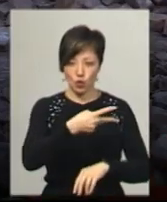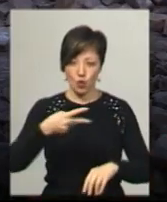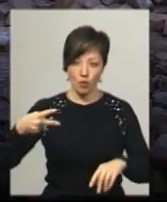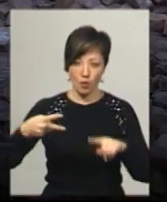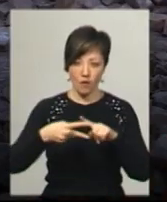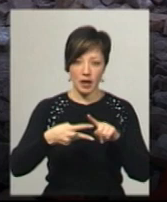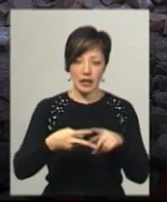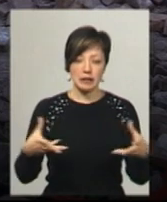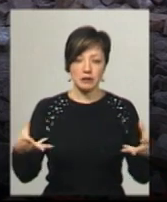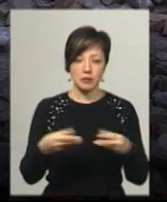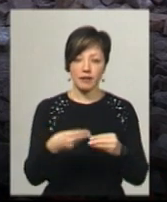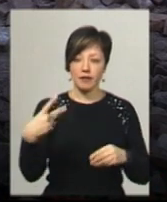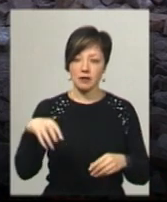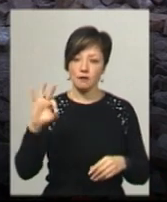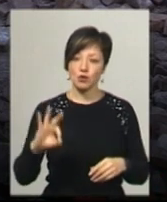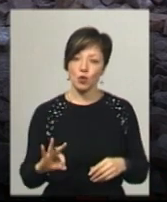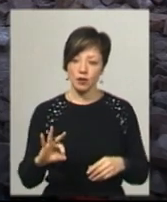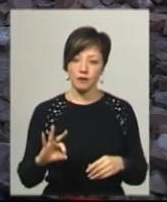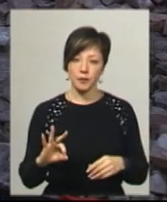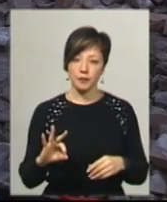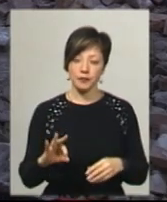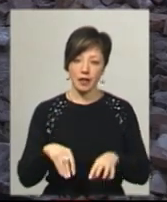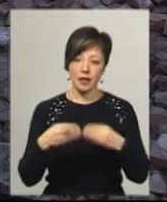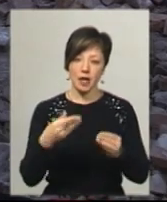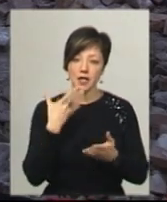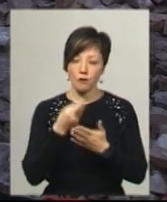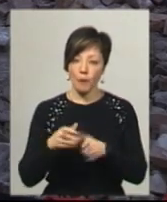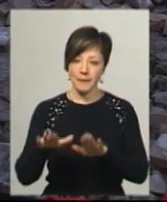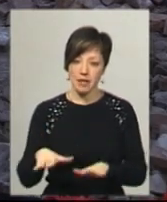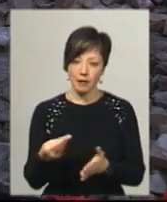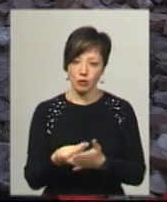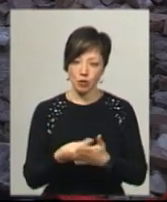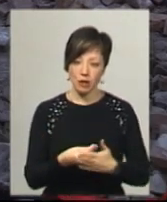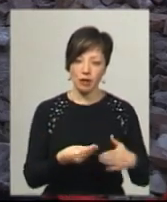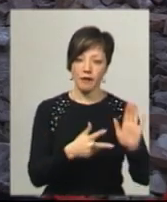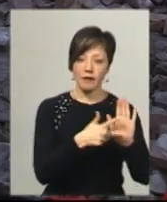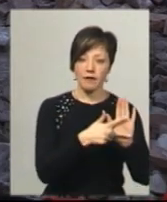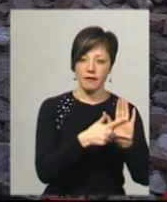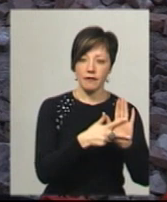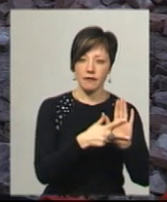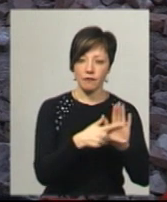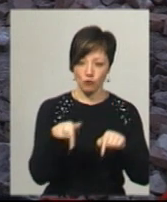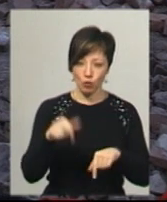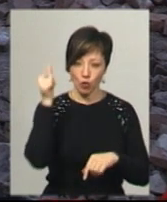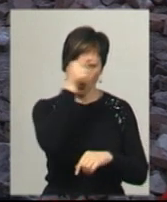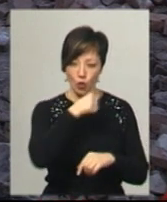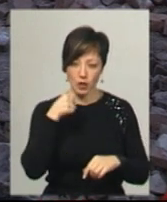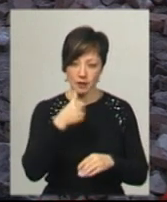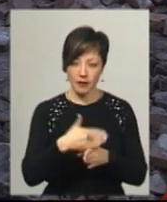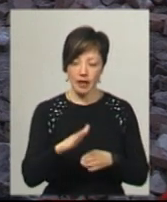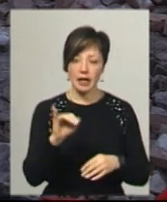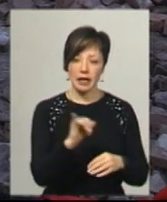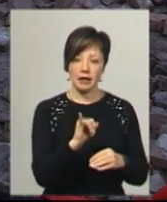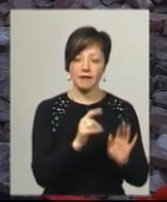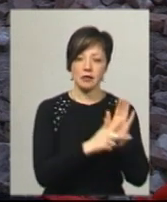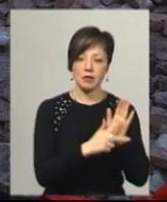співфінансуванню. 20% ми дали свого місцевого бюджету, в цьому році виділили